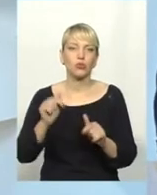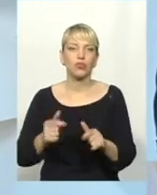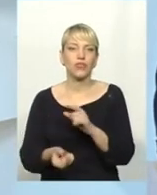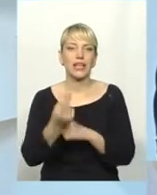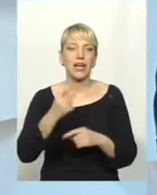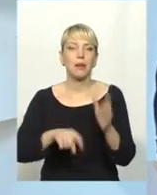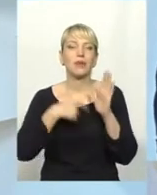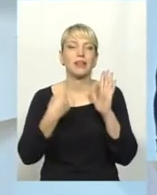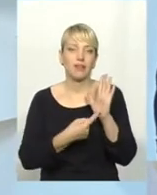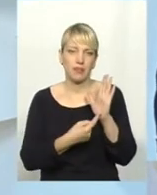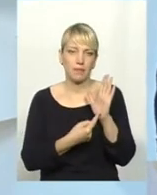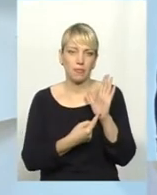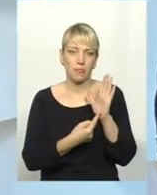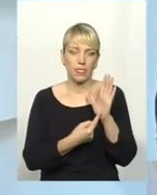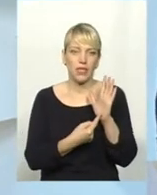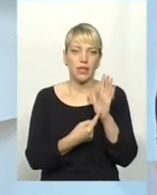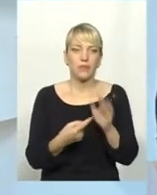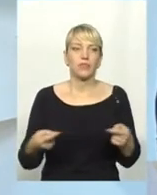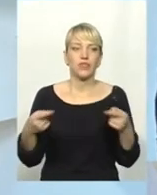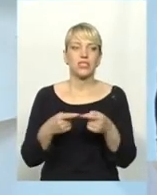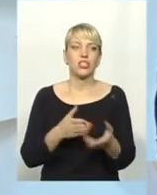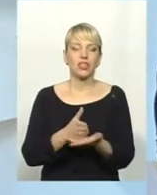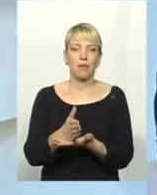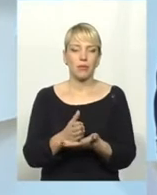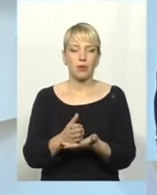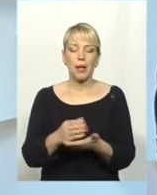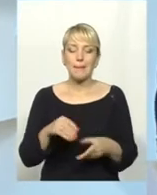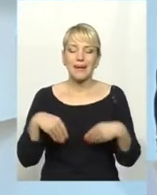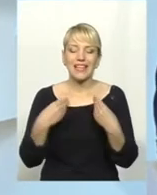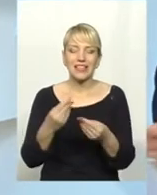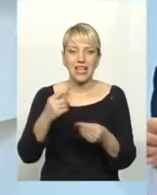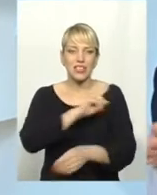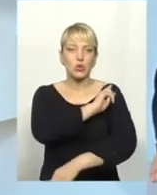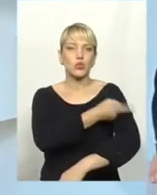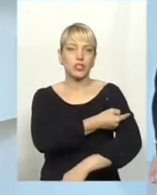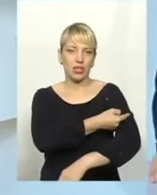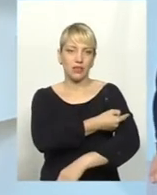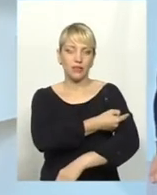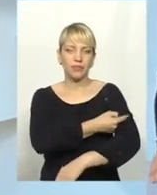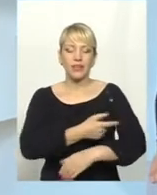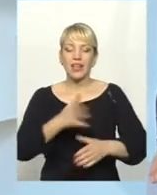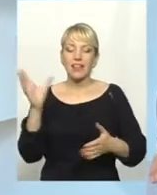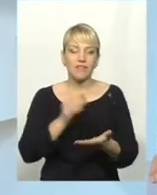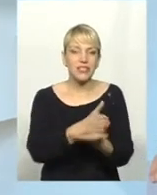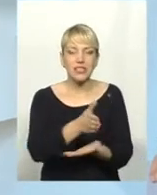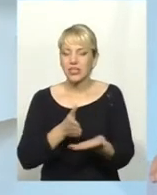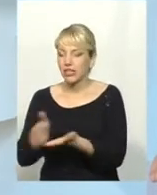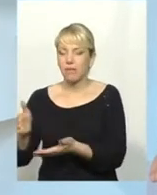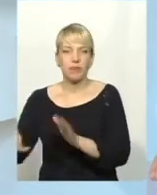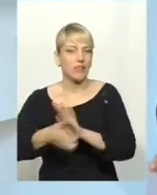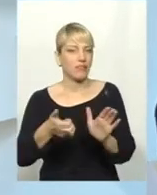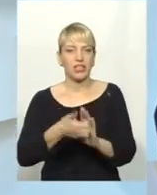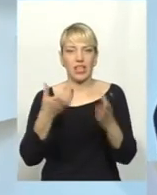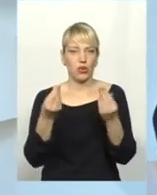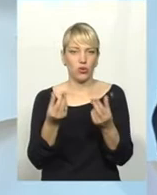питання, визначен напрямку прикладання зусиль. На всі напрямки не вистачає грошей, навіть в таких